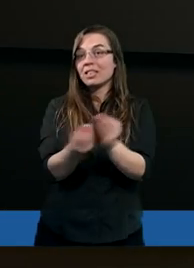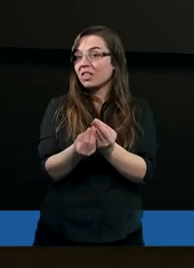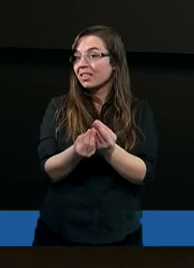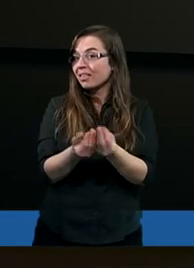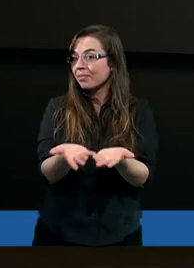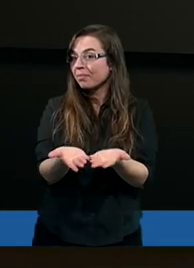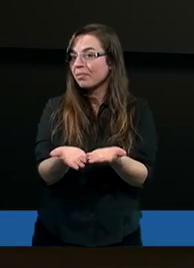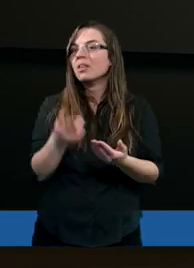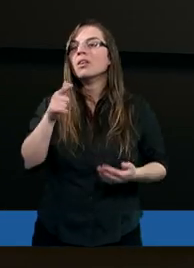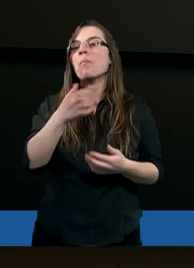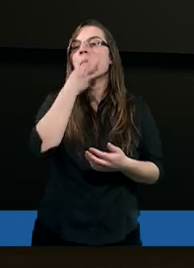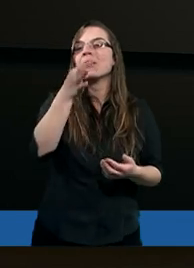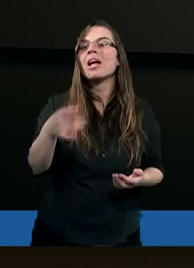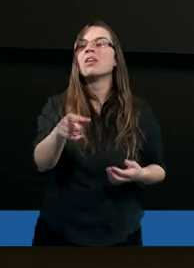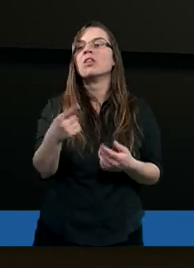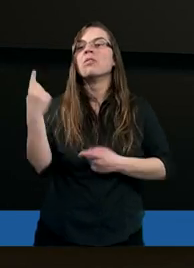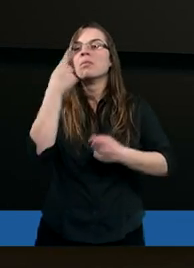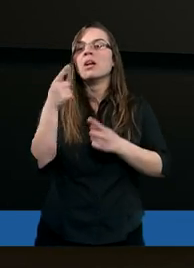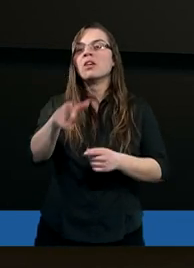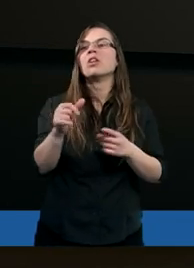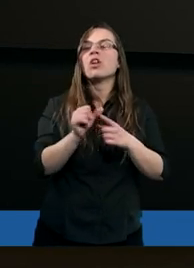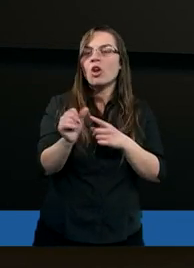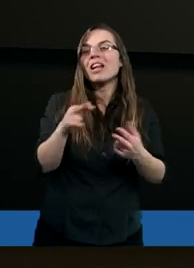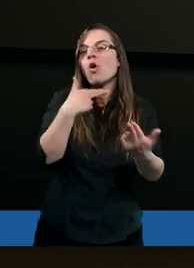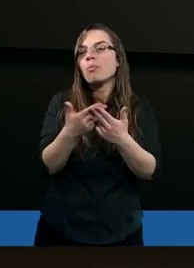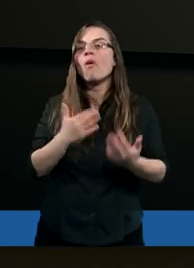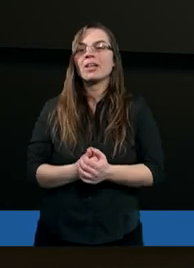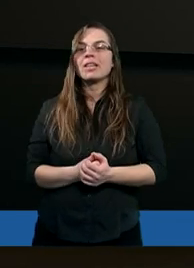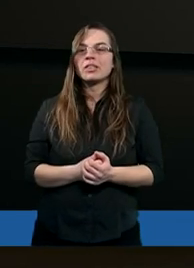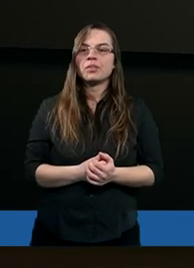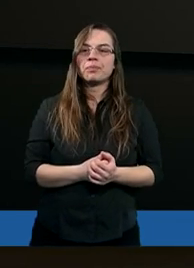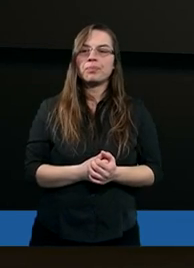po tym pytaniu wnioskuję, że ty już masz gotową odpowiedź.